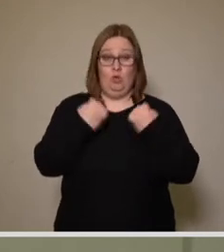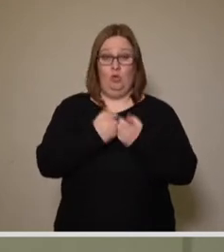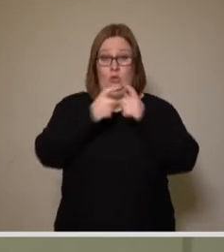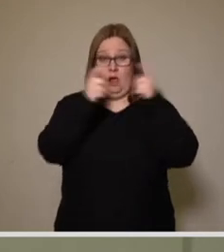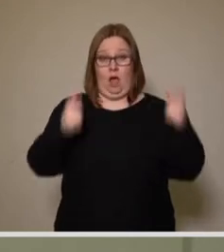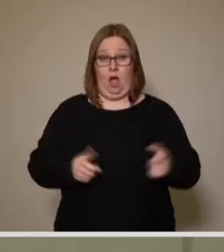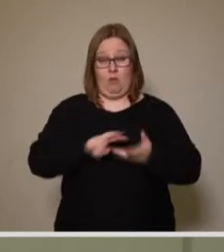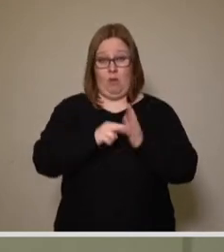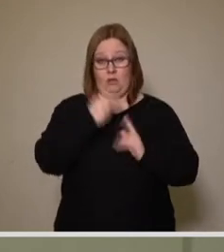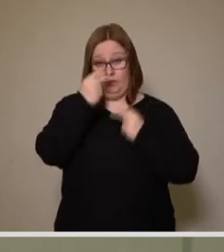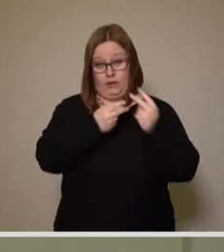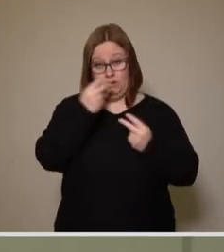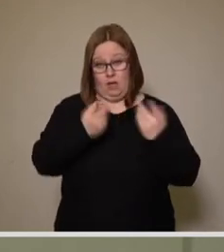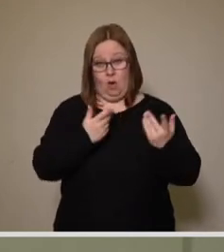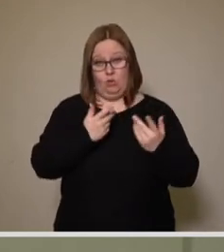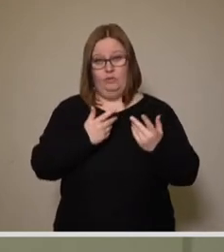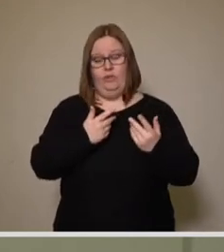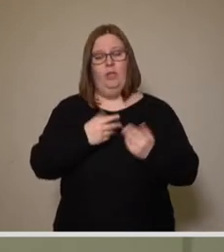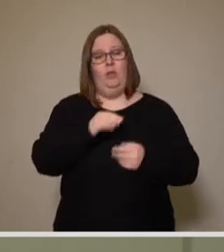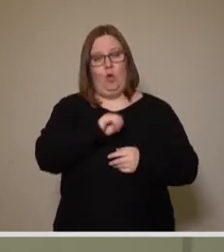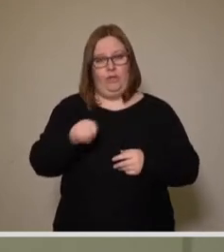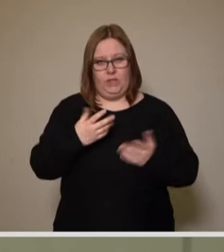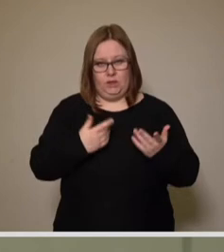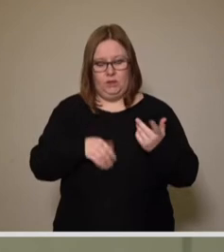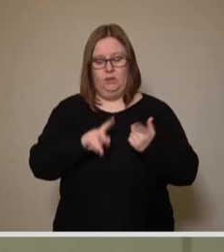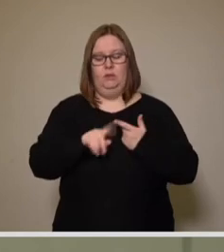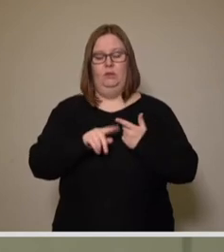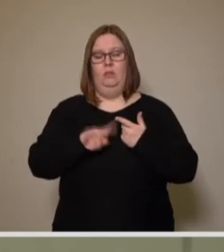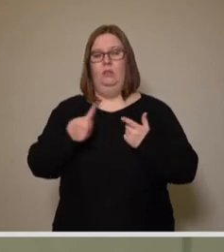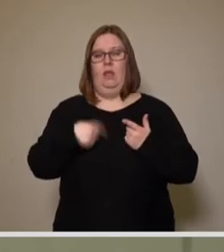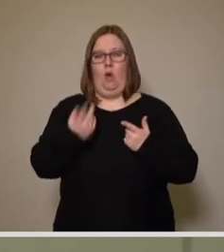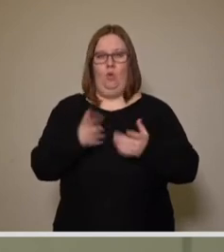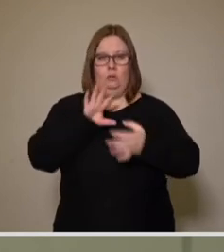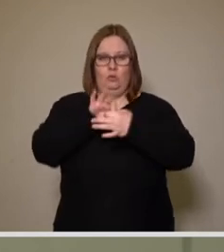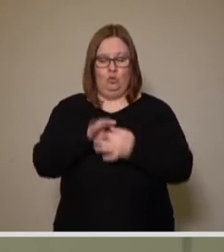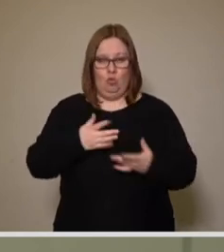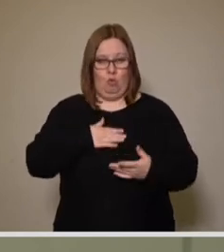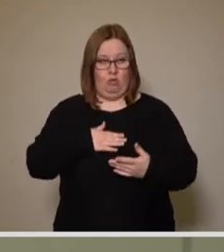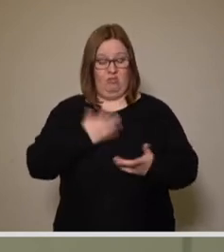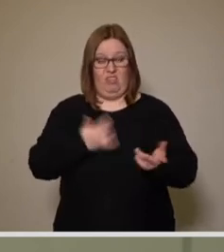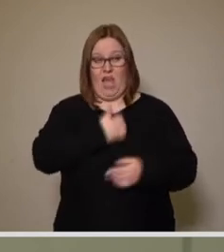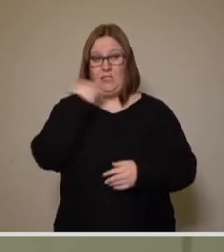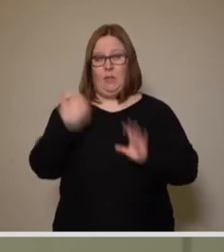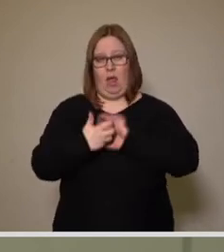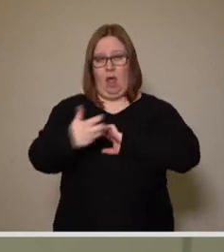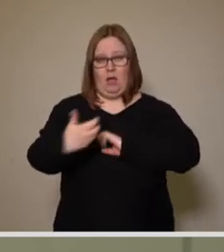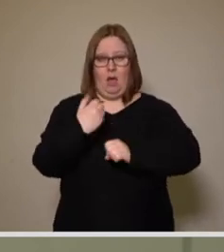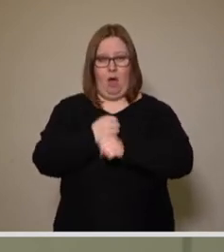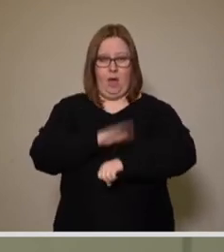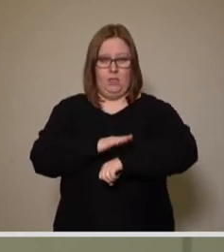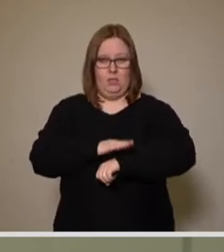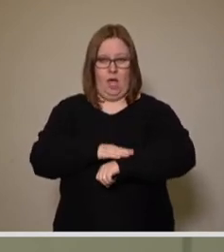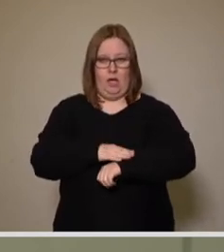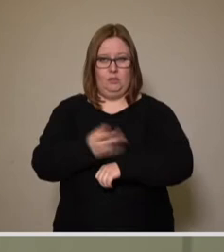787 seitens Tolgewitz? Womit erklären Sie die in meinen Augen extrem langen Bearbeitungszeiten